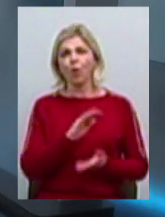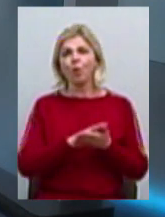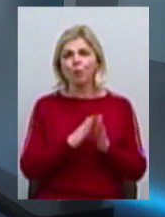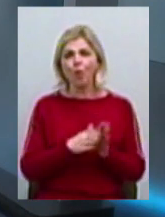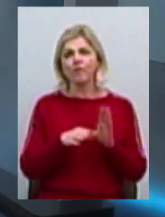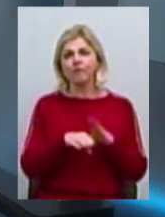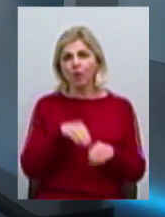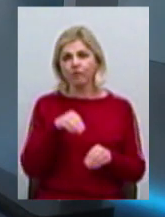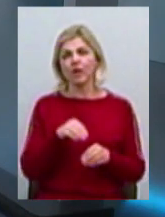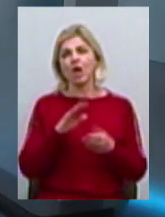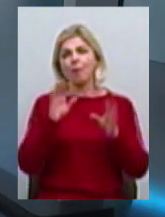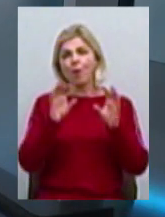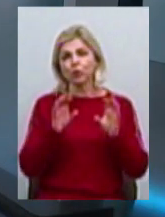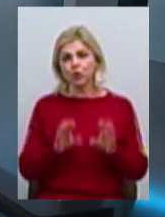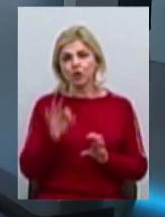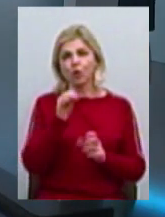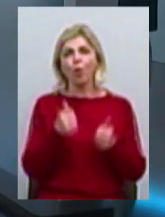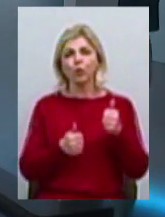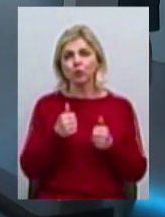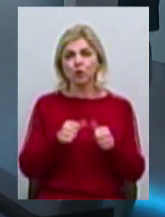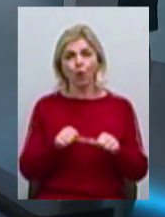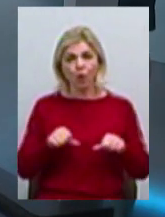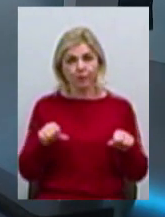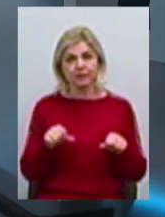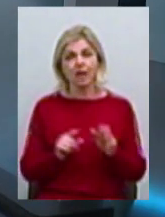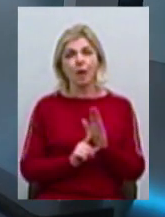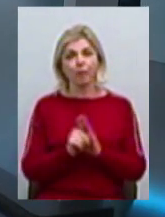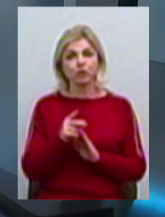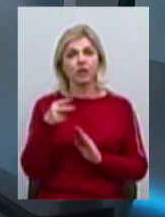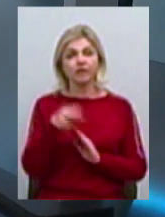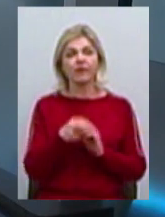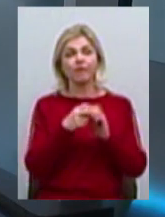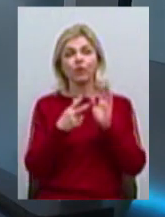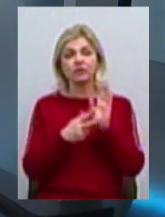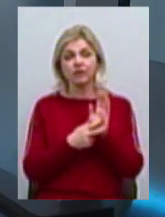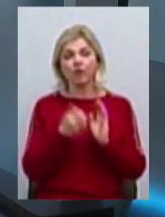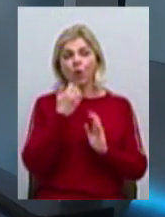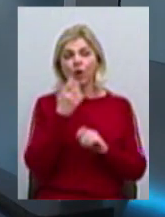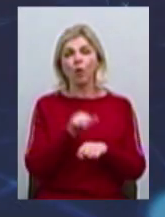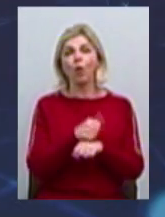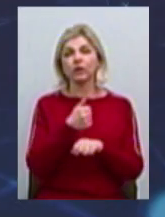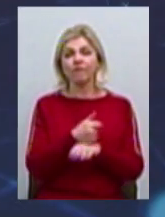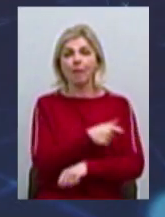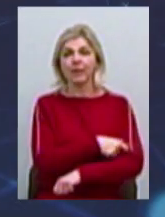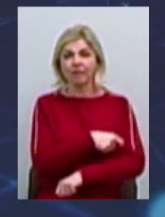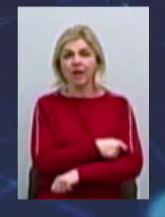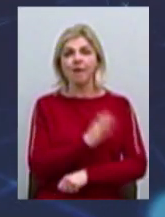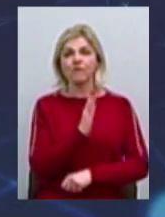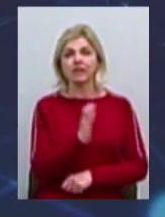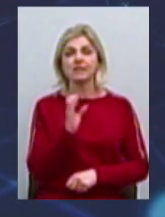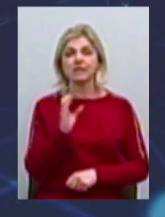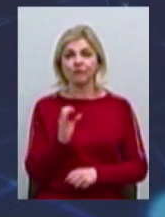положення щодо конкурсної комісії. Тобто, як починаючи з 2018 року, коли голова правління Володимир Ставнюк